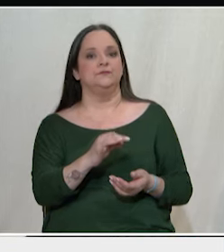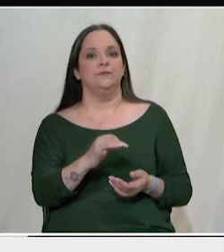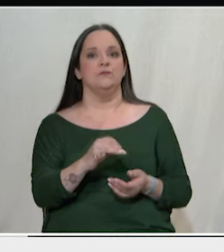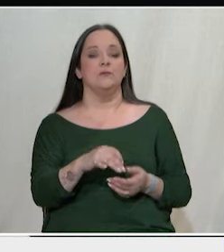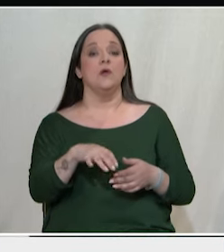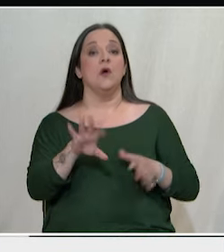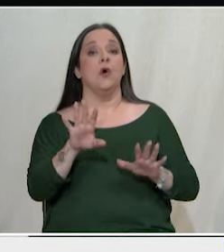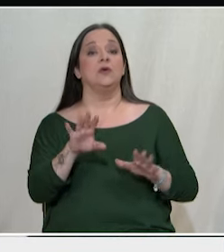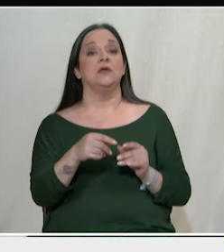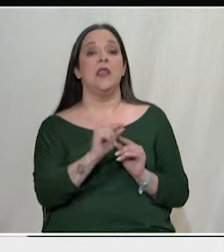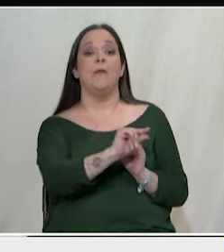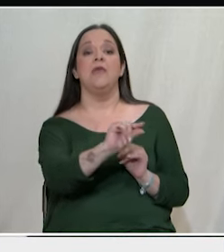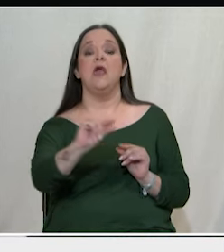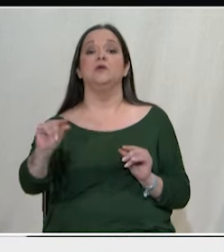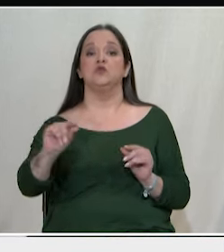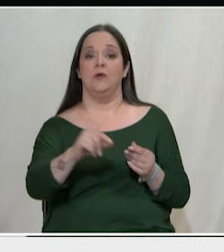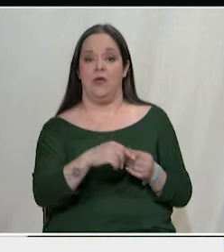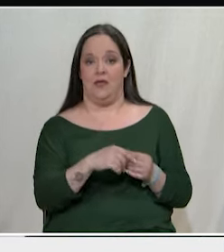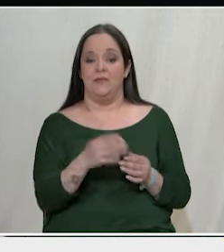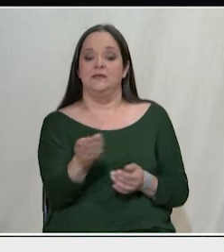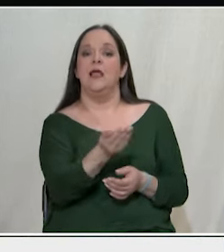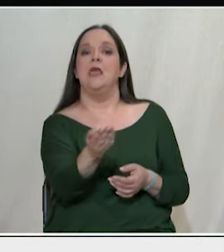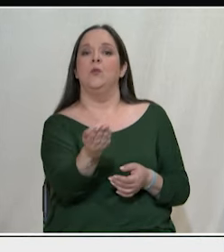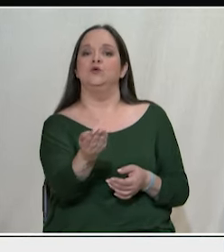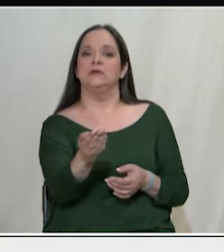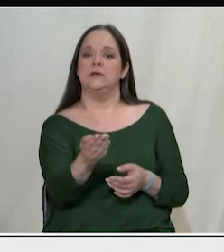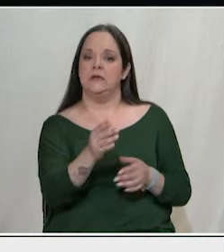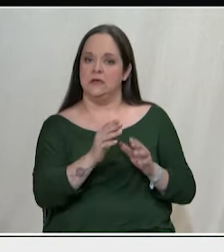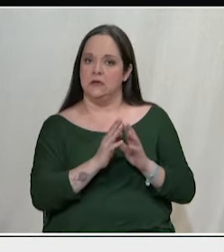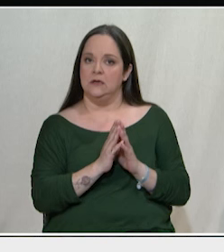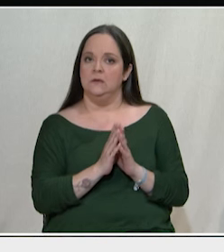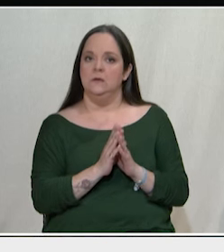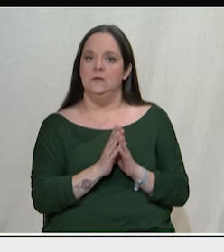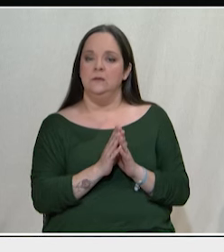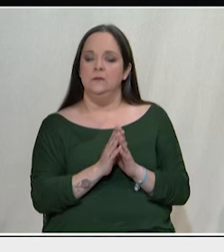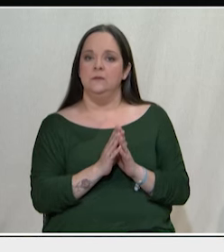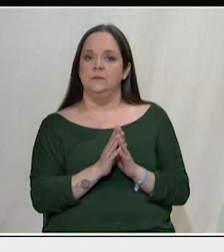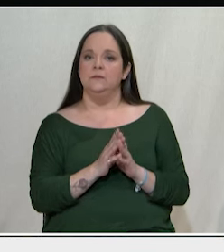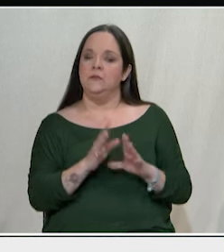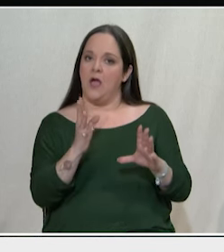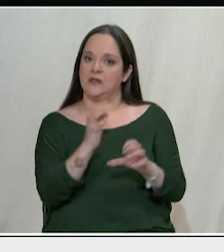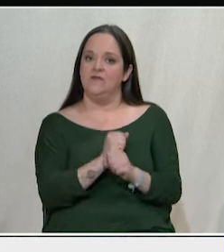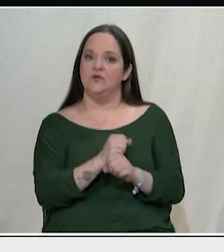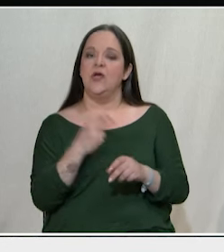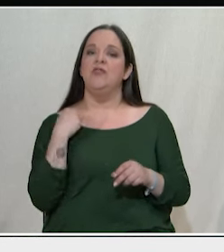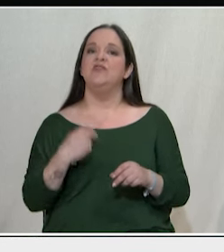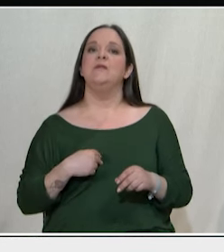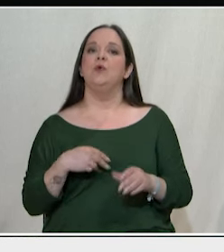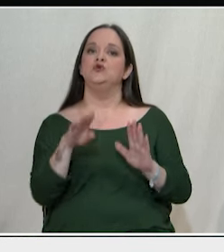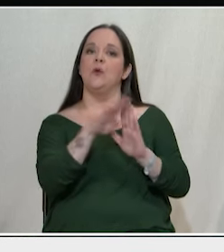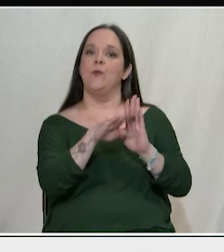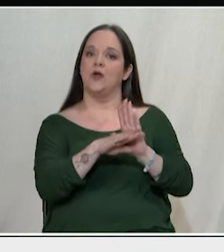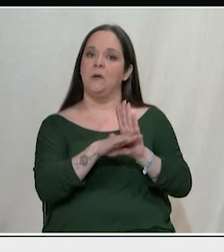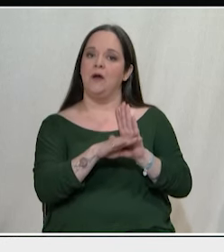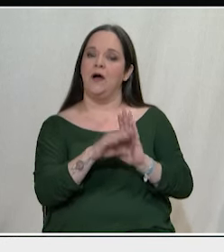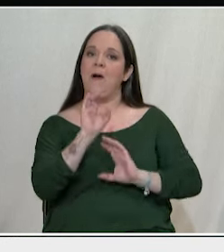μοιραστεί εδώ ή εκεί ένα πας ελεημοσύνης αλλά για να μπορέσει να γίνει ένα δημόσιο πρόγραμμα παραγωγικών επενδύσεων